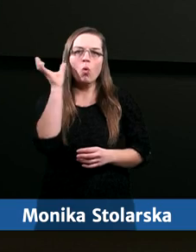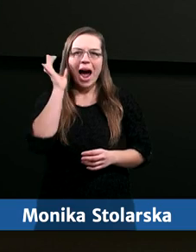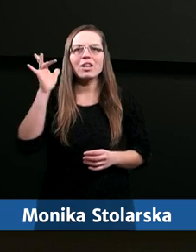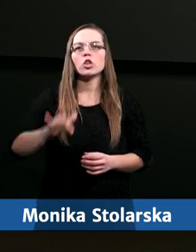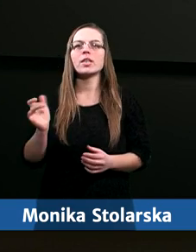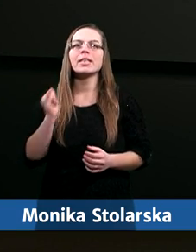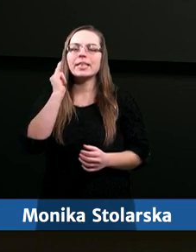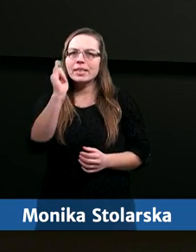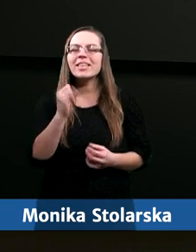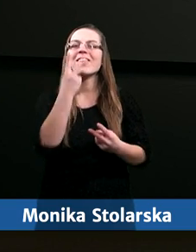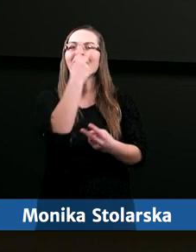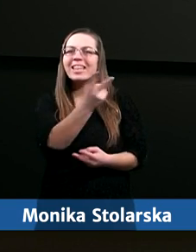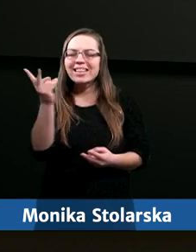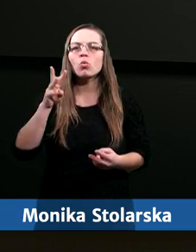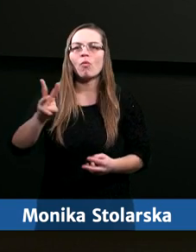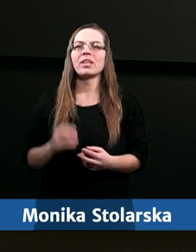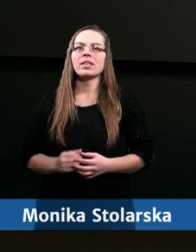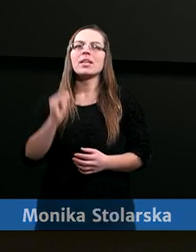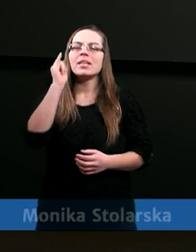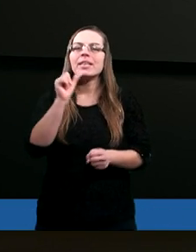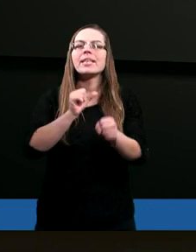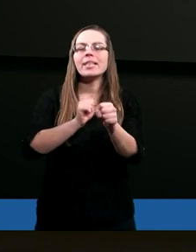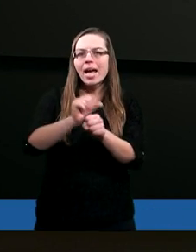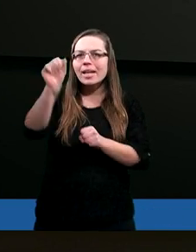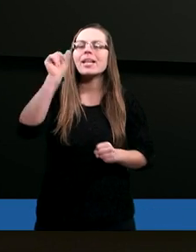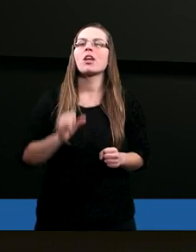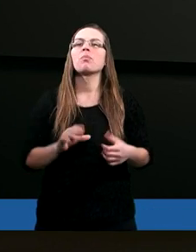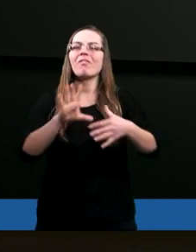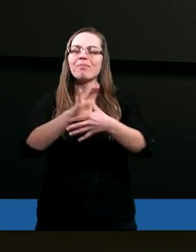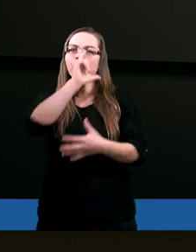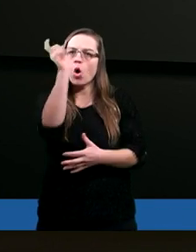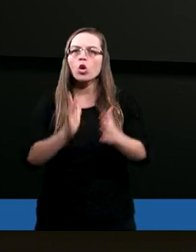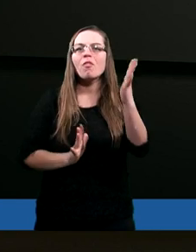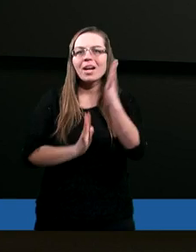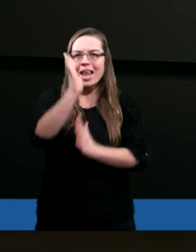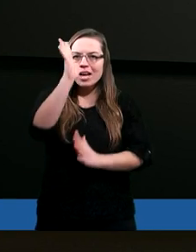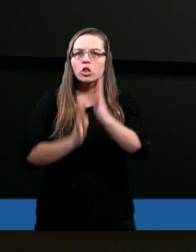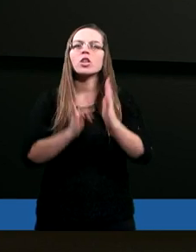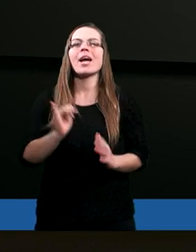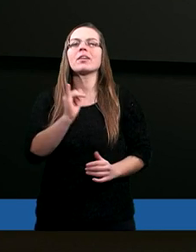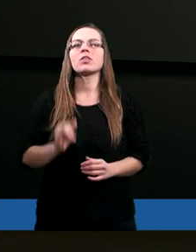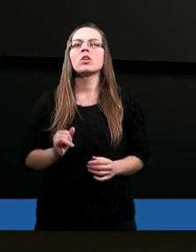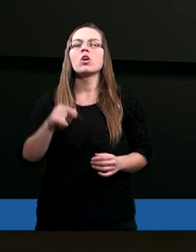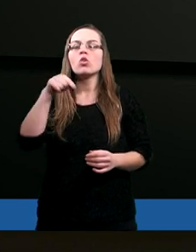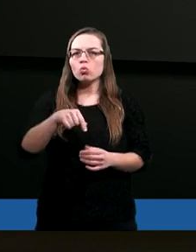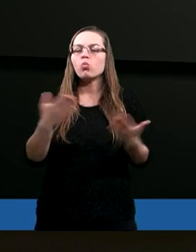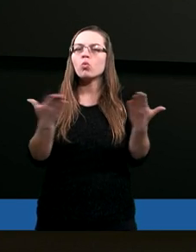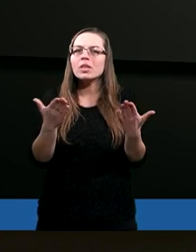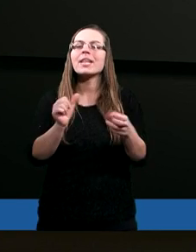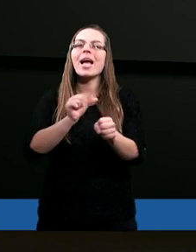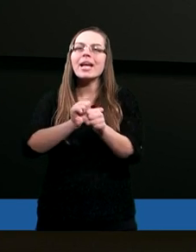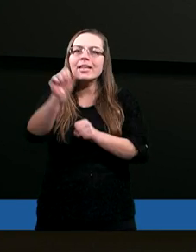i widzów. Jesteśmy w Podkowie Lecznej, tu gdzie jest